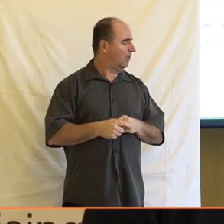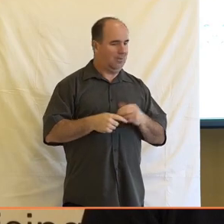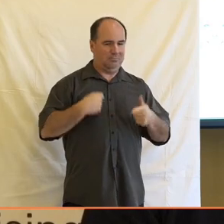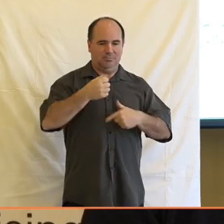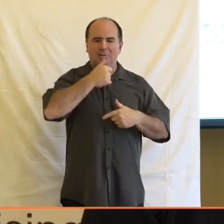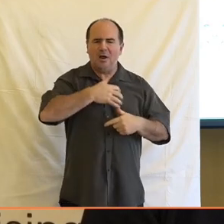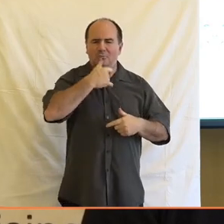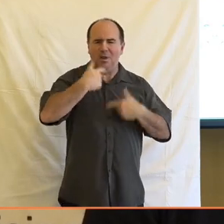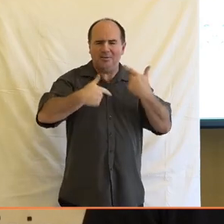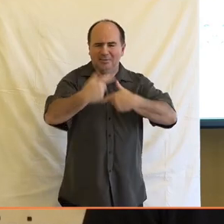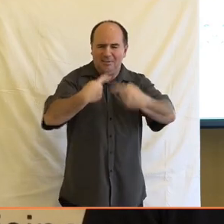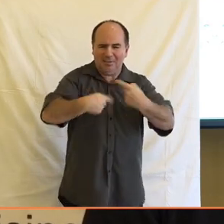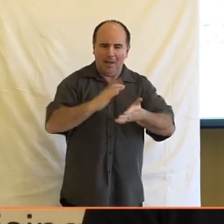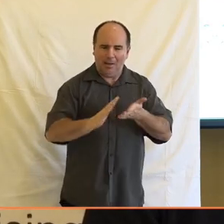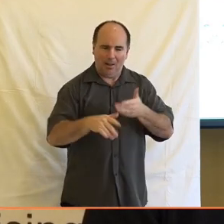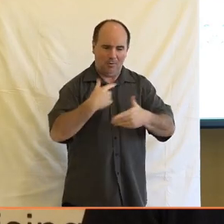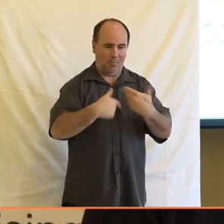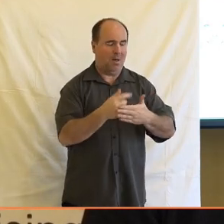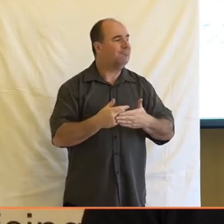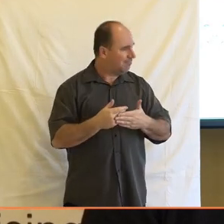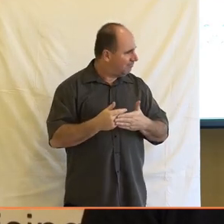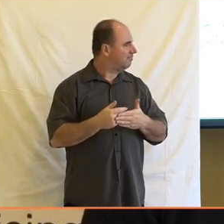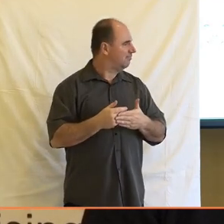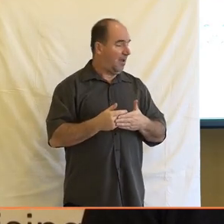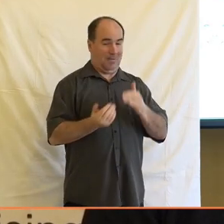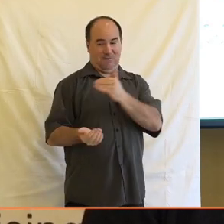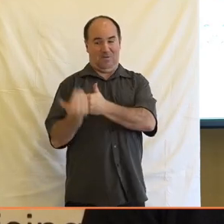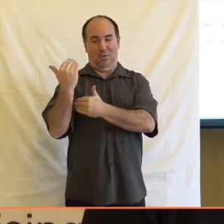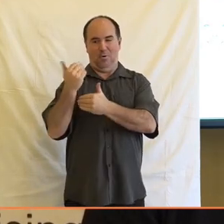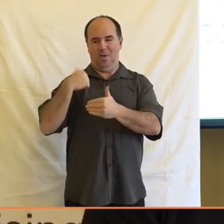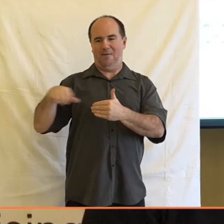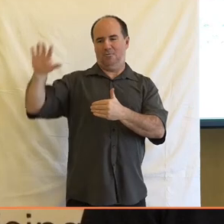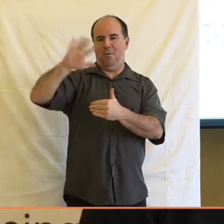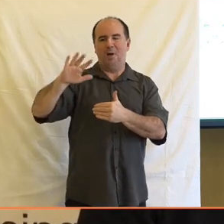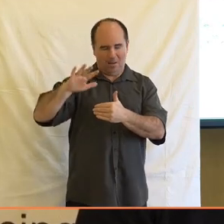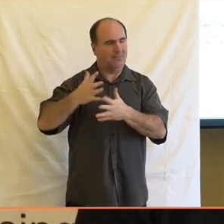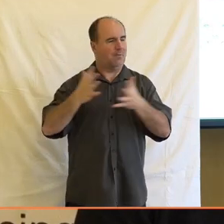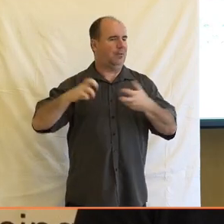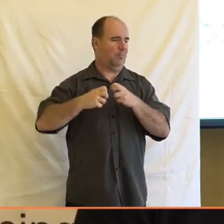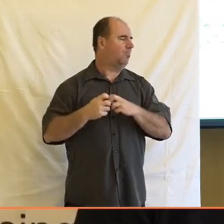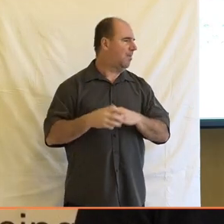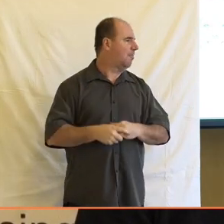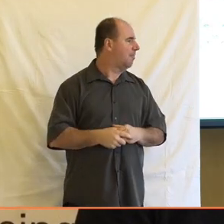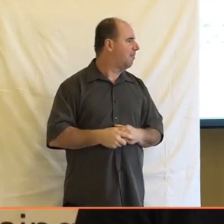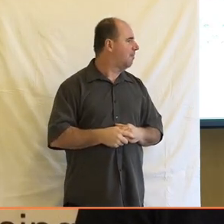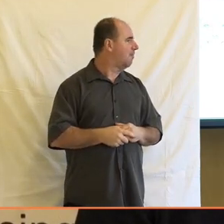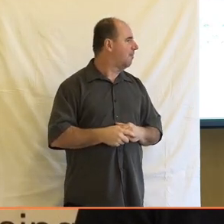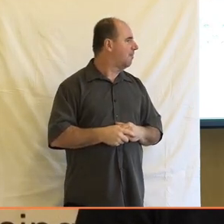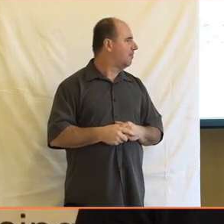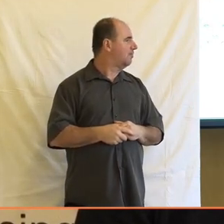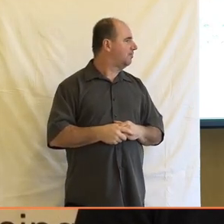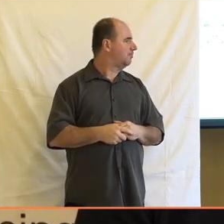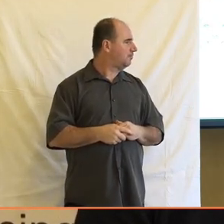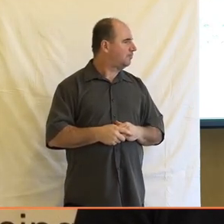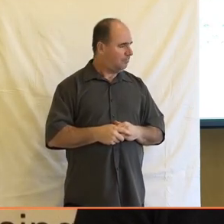co je v české populaci spolu s celým východním blokem vlastně na velmi nízké úrovni. Otázkou je, ono to samozřejmě už se koresponduje